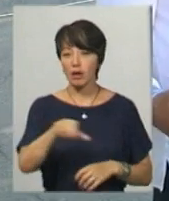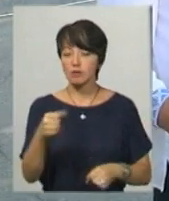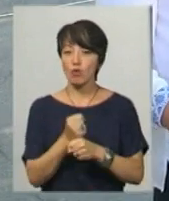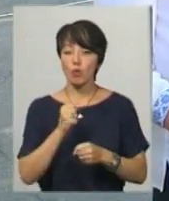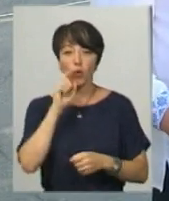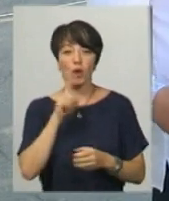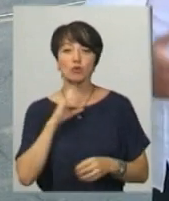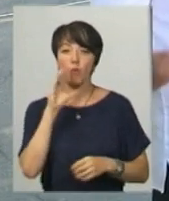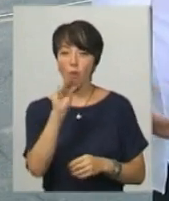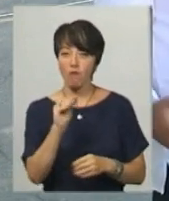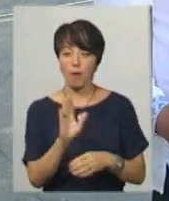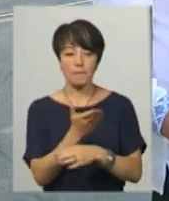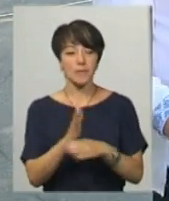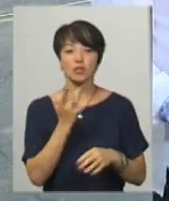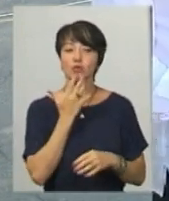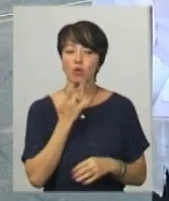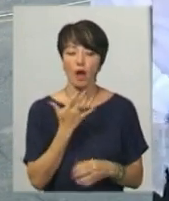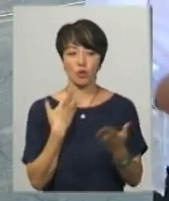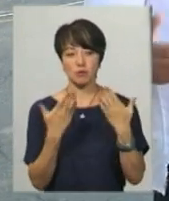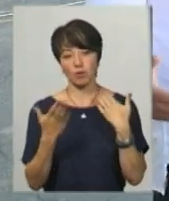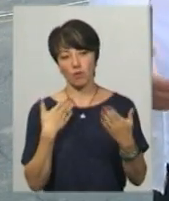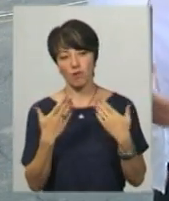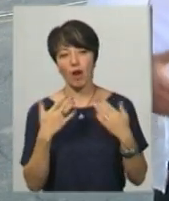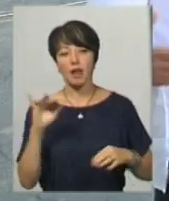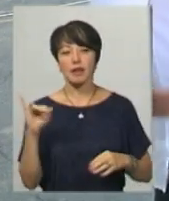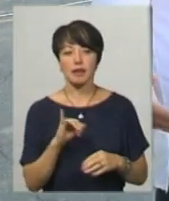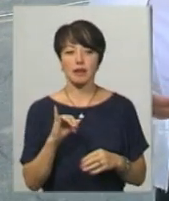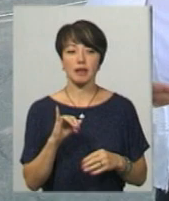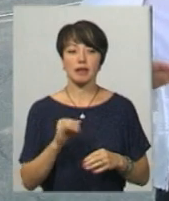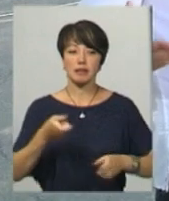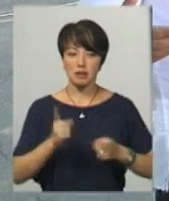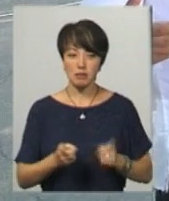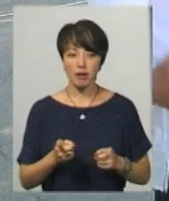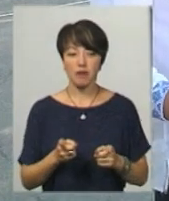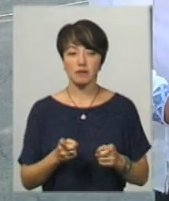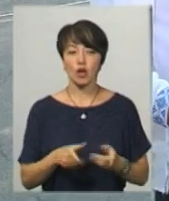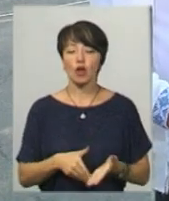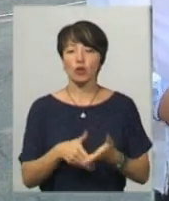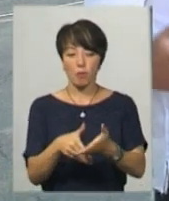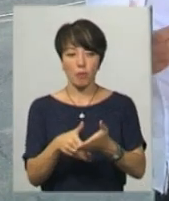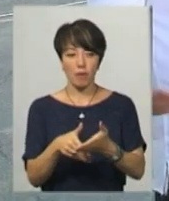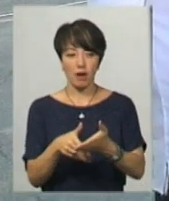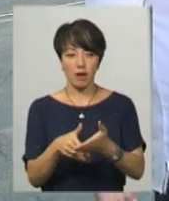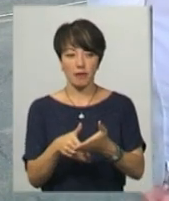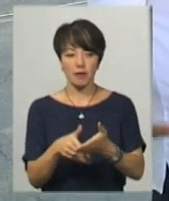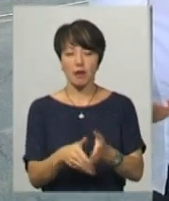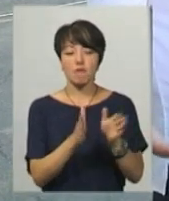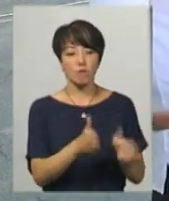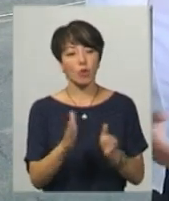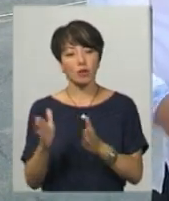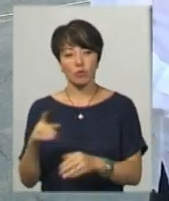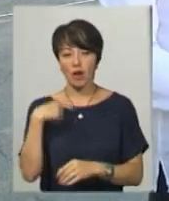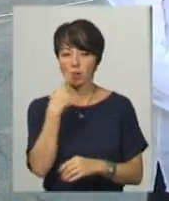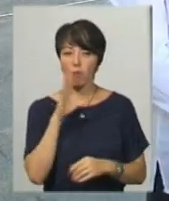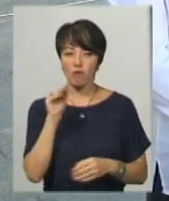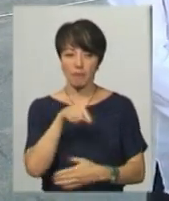українську мову міжнаціонального спілкування. І який насправді допомагає спорядкувати мовні